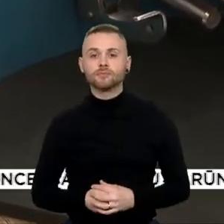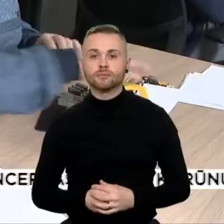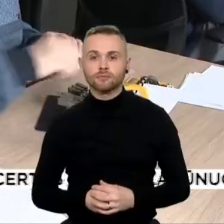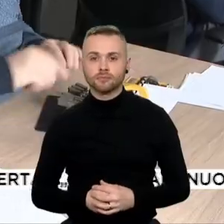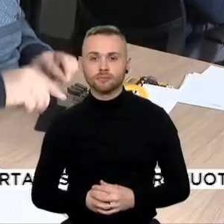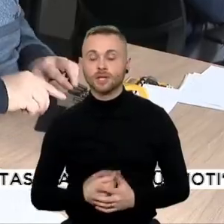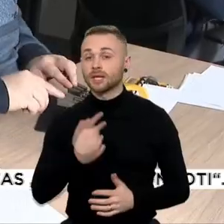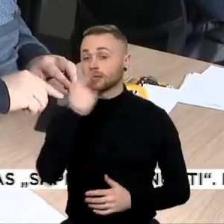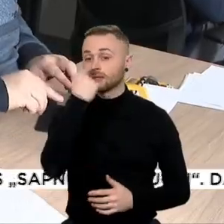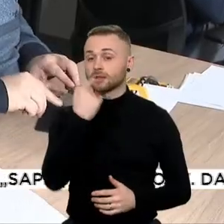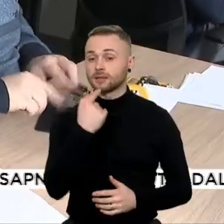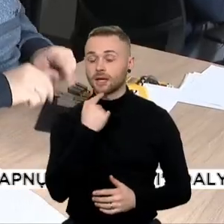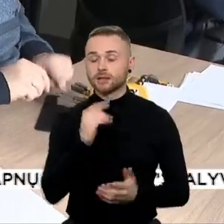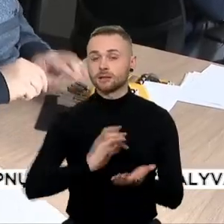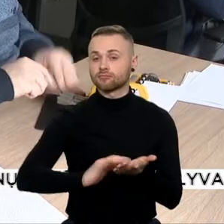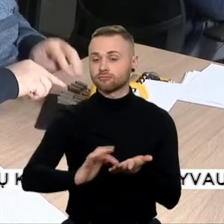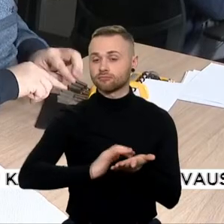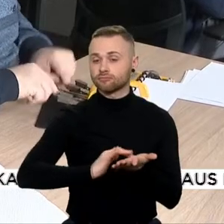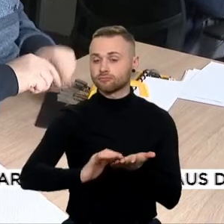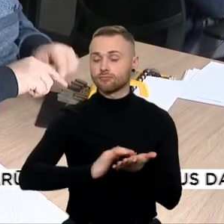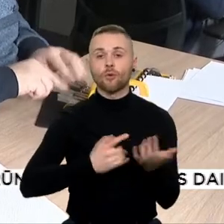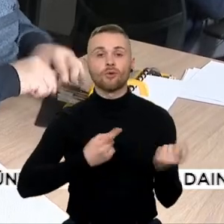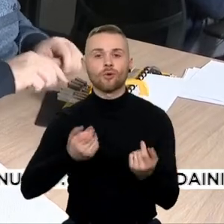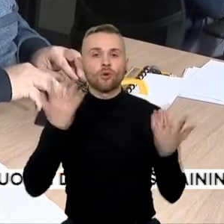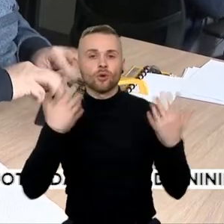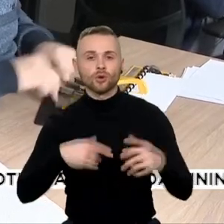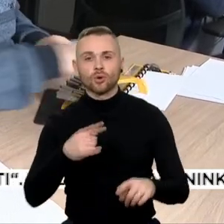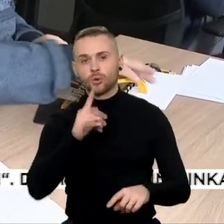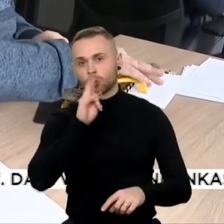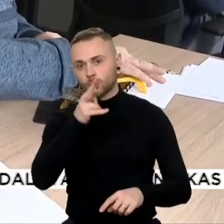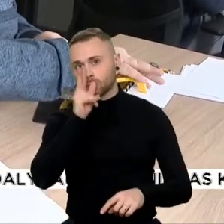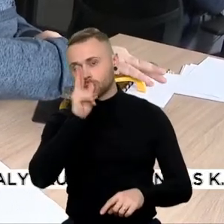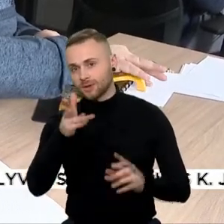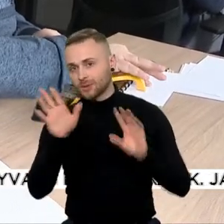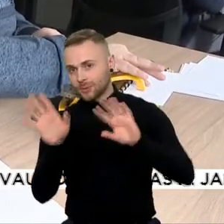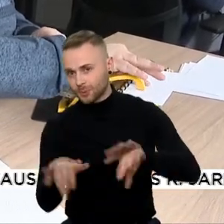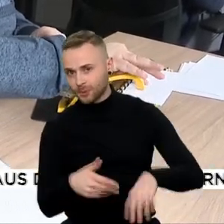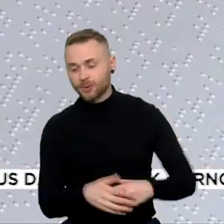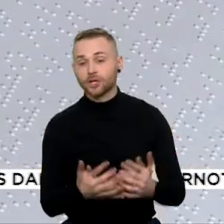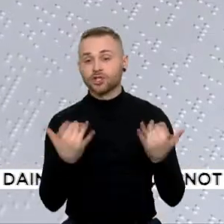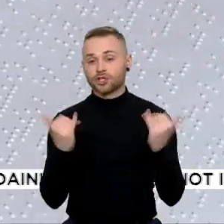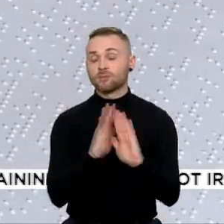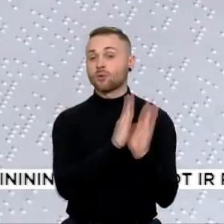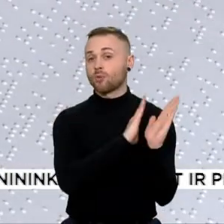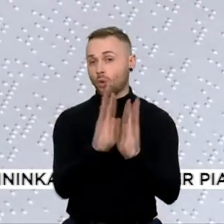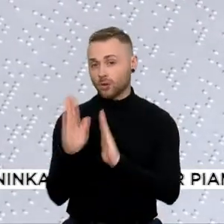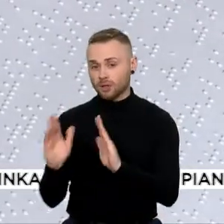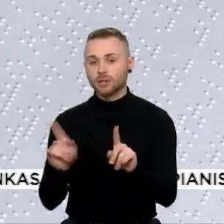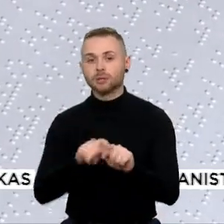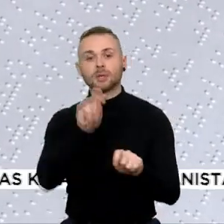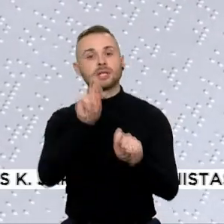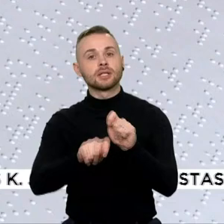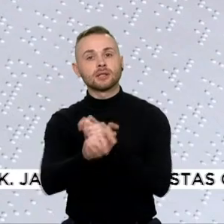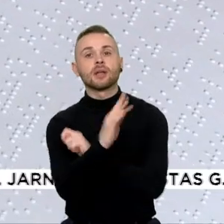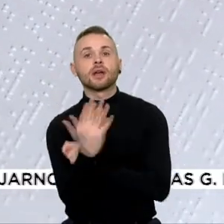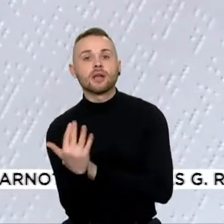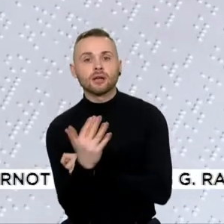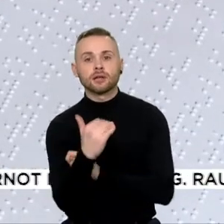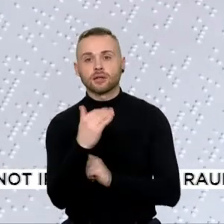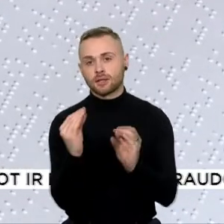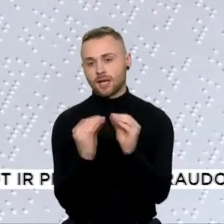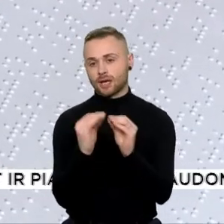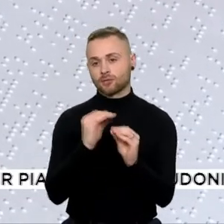Diktantas Brailio rašto organizuojamas jau ne vienerius metus. Šiemet bibliotekoje žinias tikrinosi dešimt žmonių.